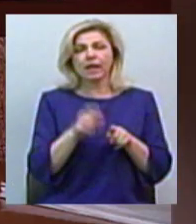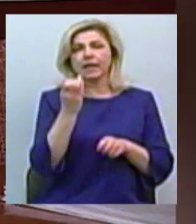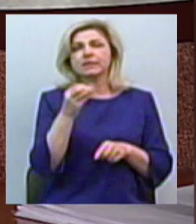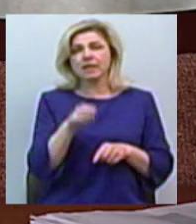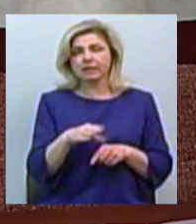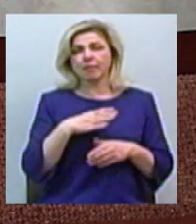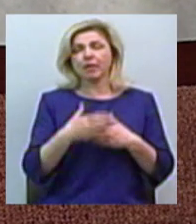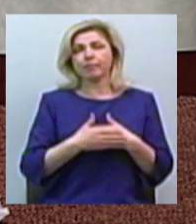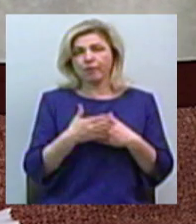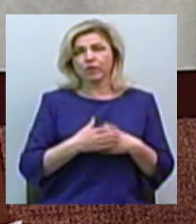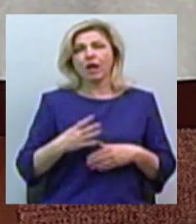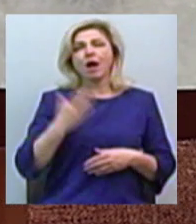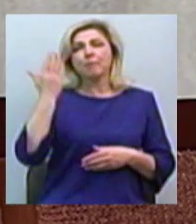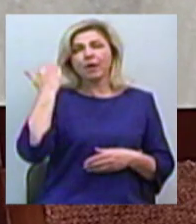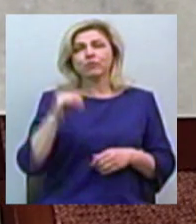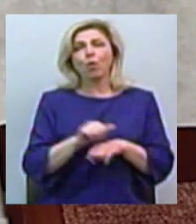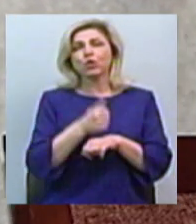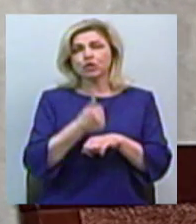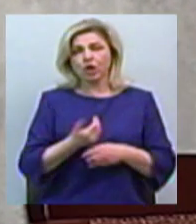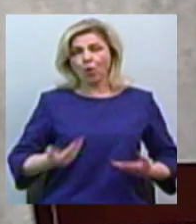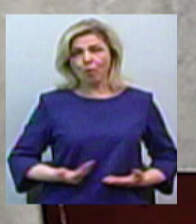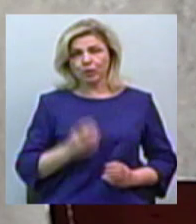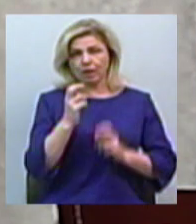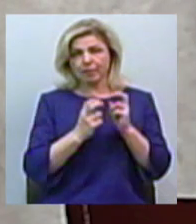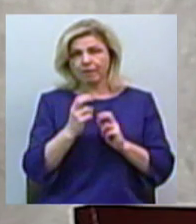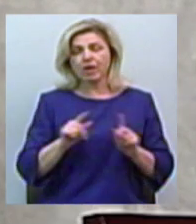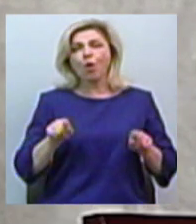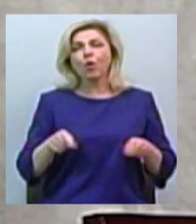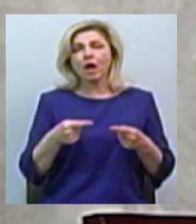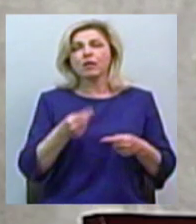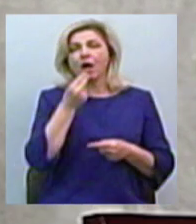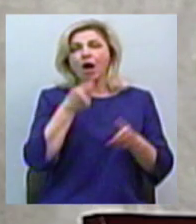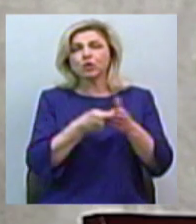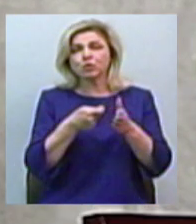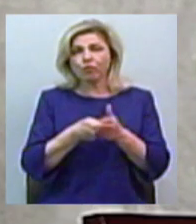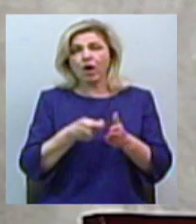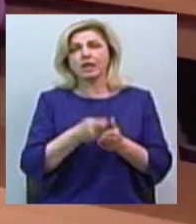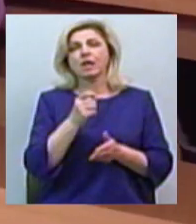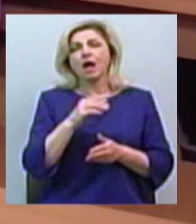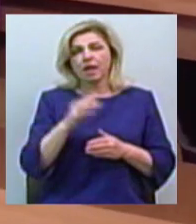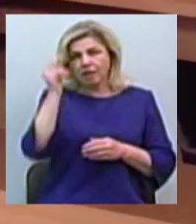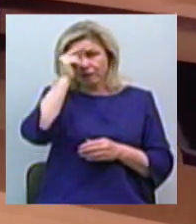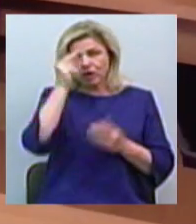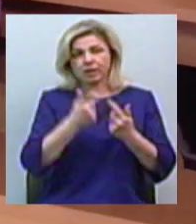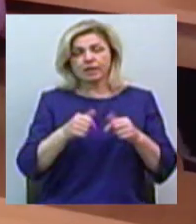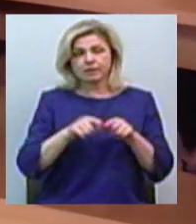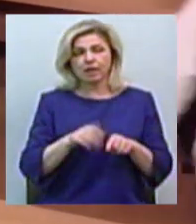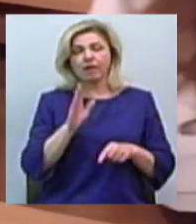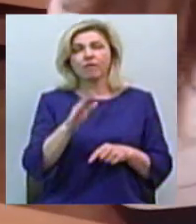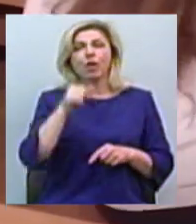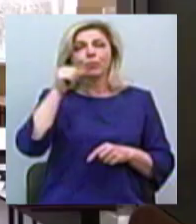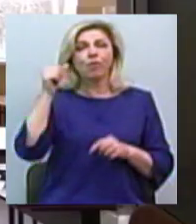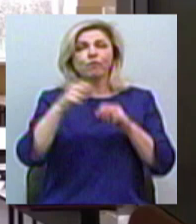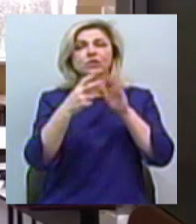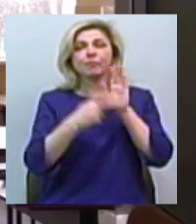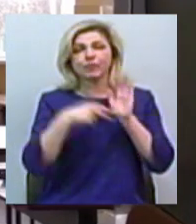колишньому очільнику комунального підприємства з організації харчування в навчальних закладах Глібу Новоторову. В серпні 2018 року КП